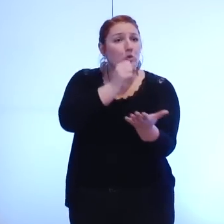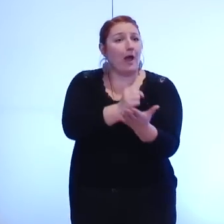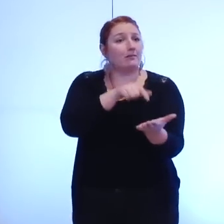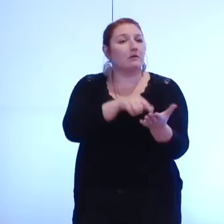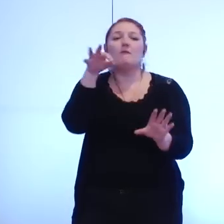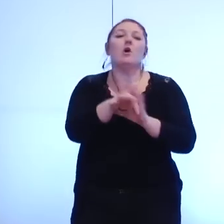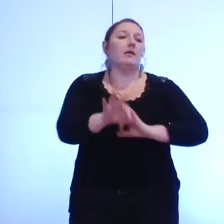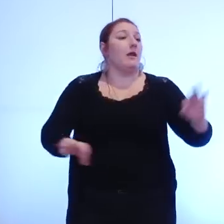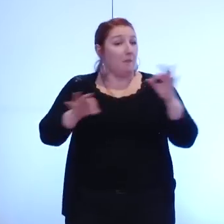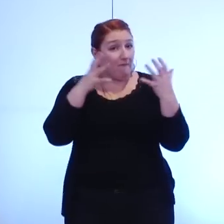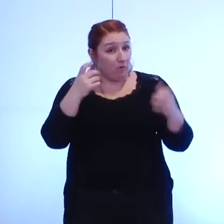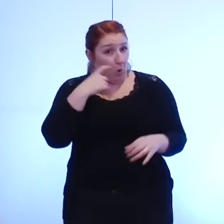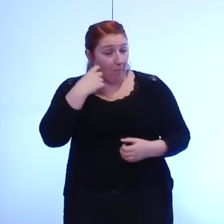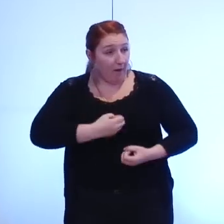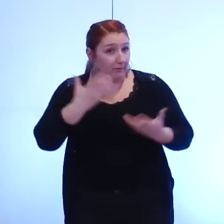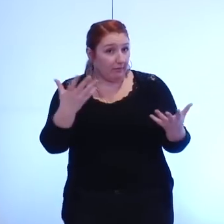pas soumis au vote